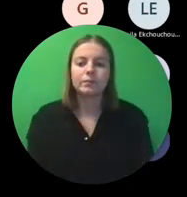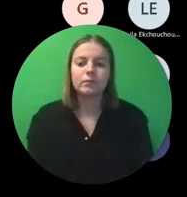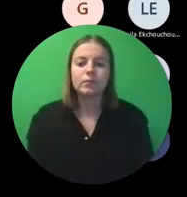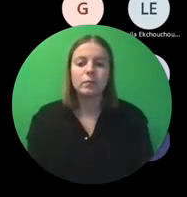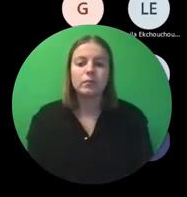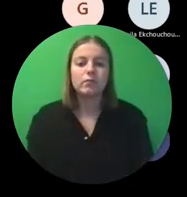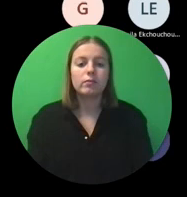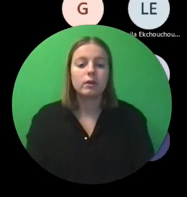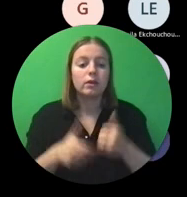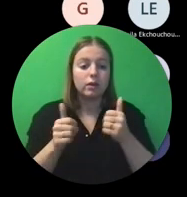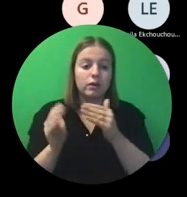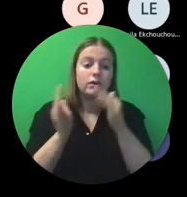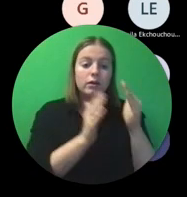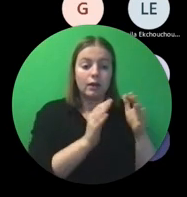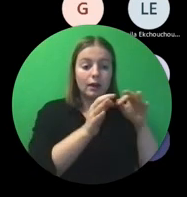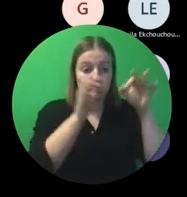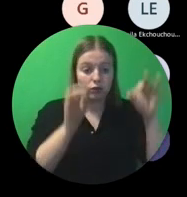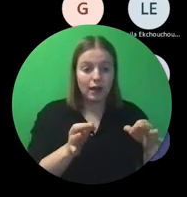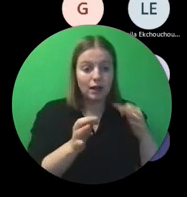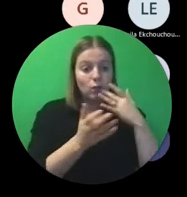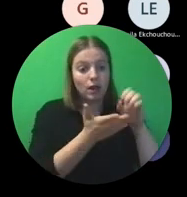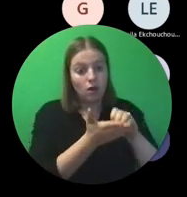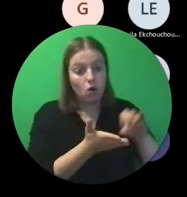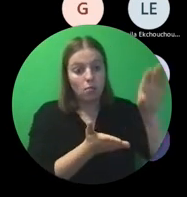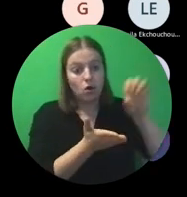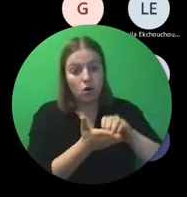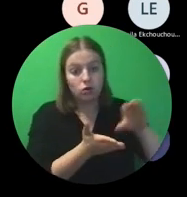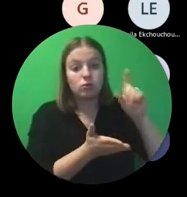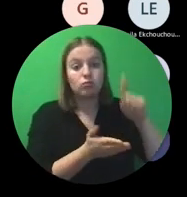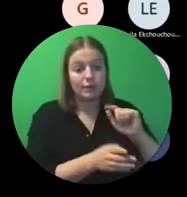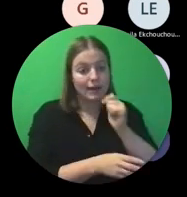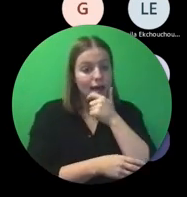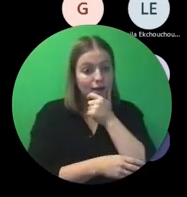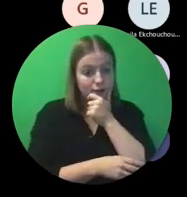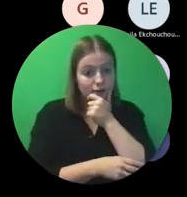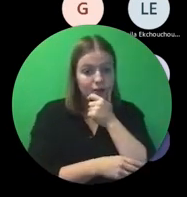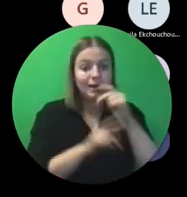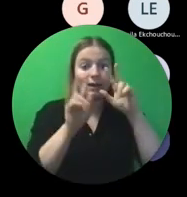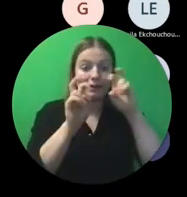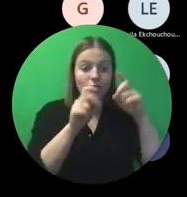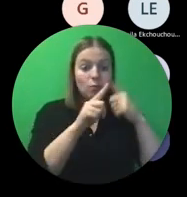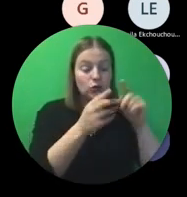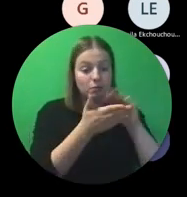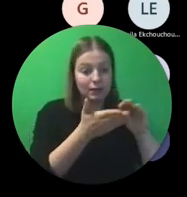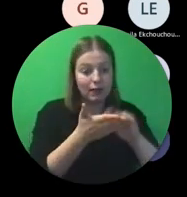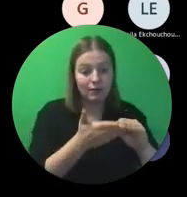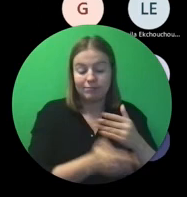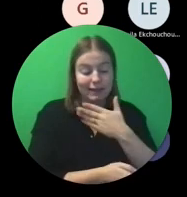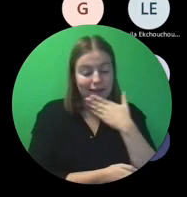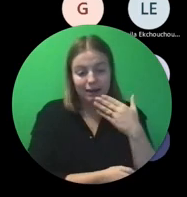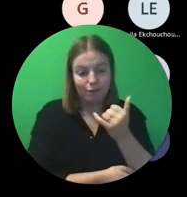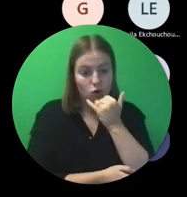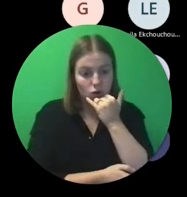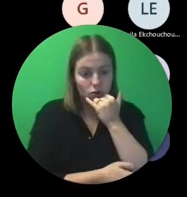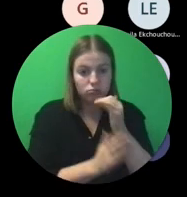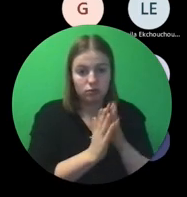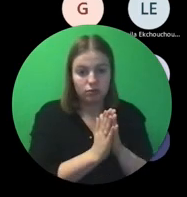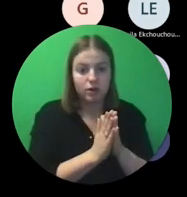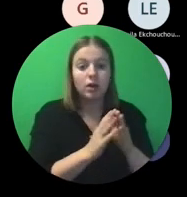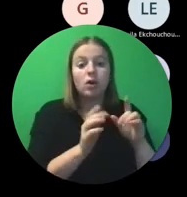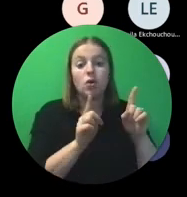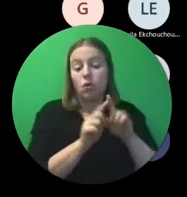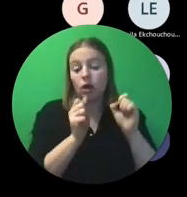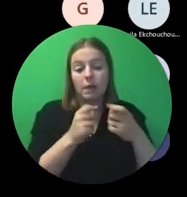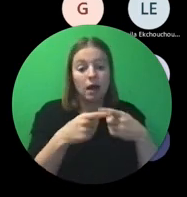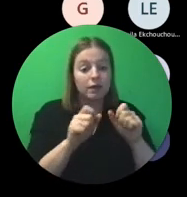Resultaten die je oplaadt, die moeten in het Engels zijn. Titel en beschrijving, zonder fouten. Het kan ook in